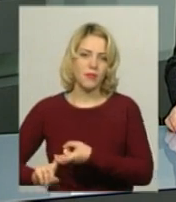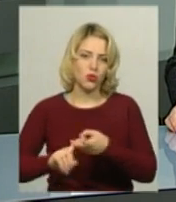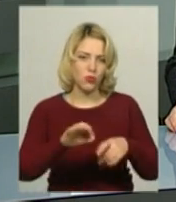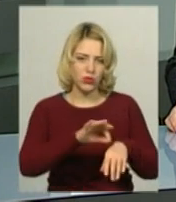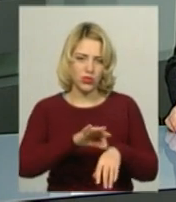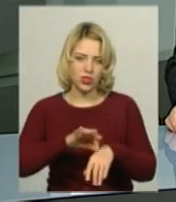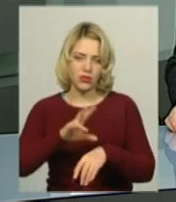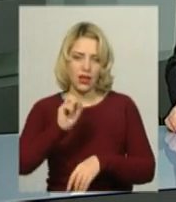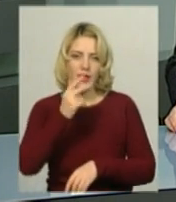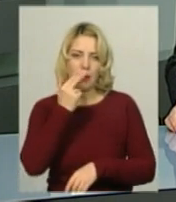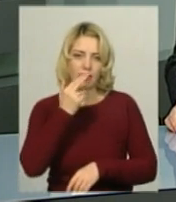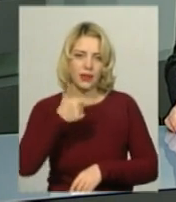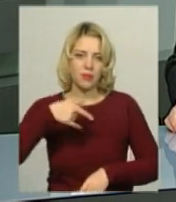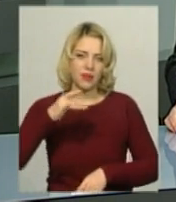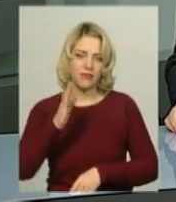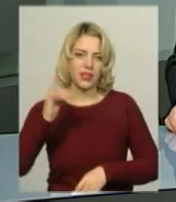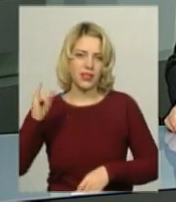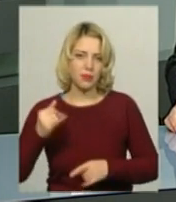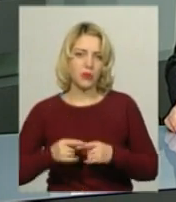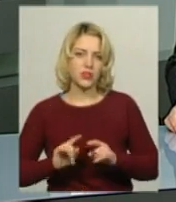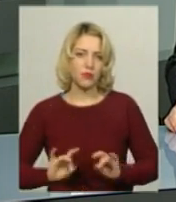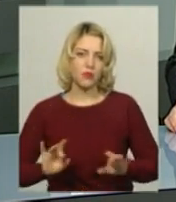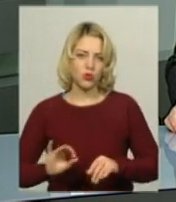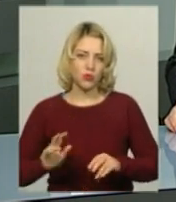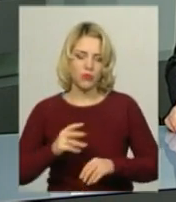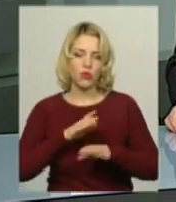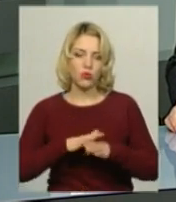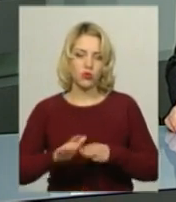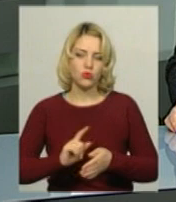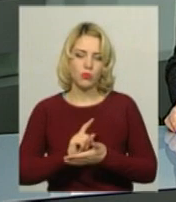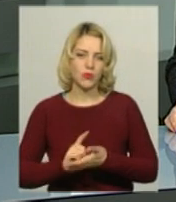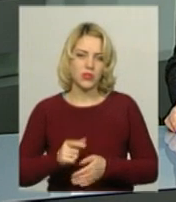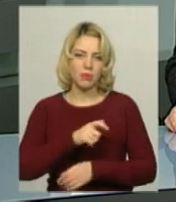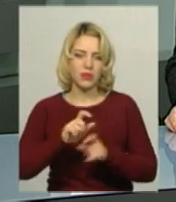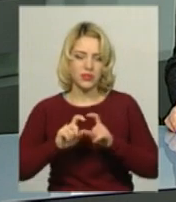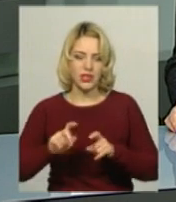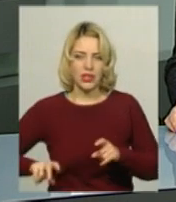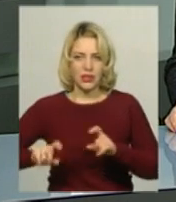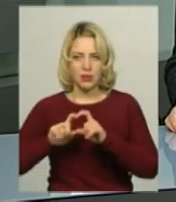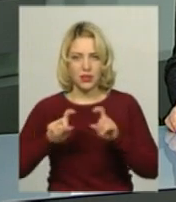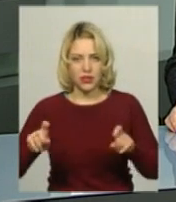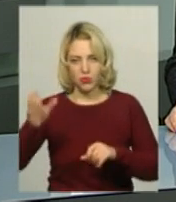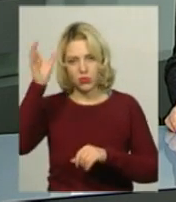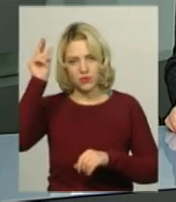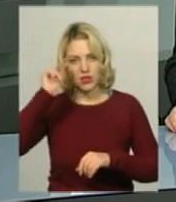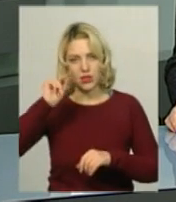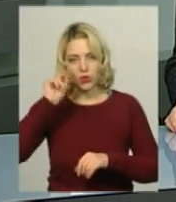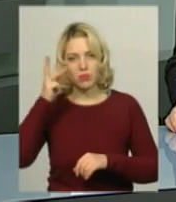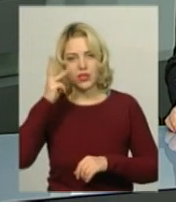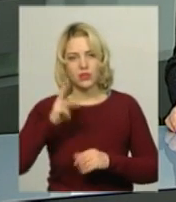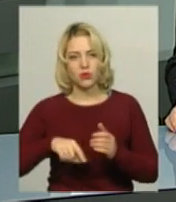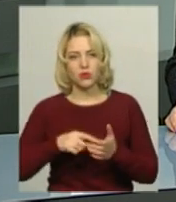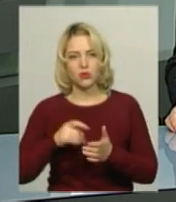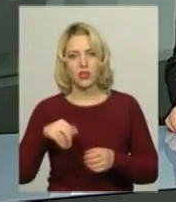захворюваності на грип та ГРВІ. Про це повідомила виконуюча обов'язки директора Департаменту освіти та науки Хмельницької міської ради Людмила